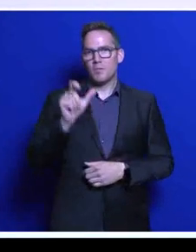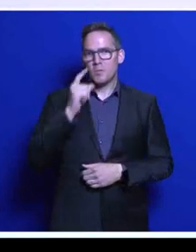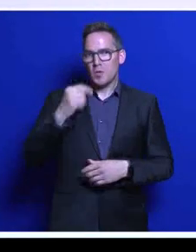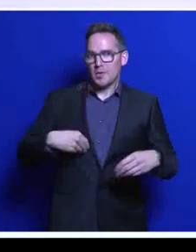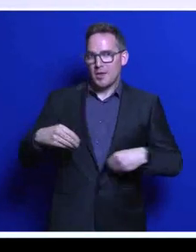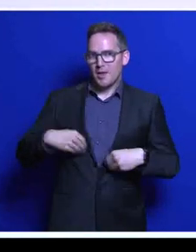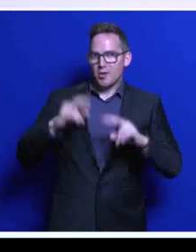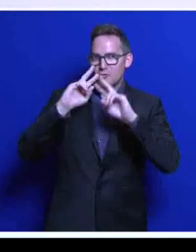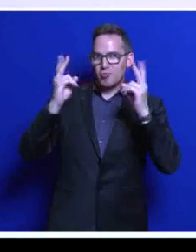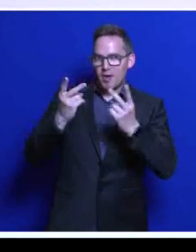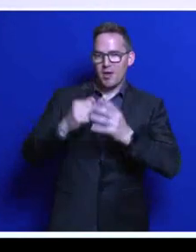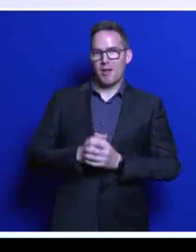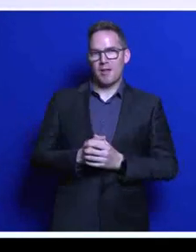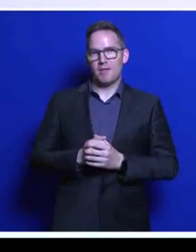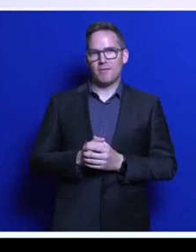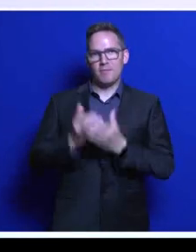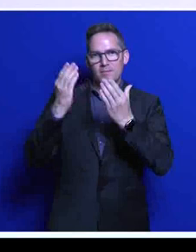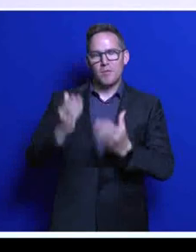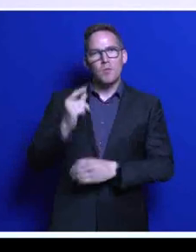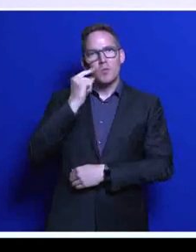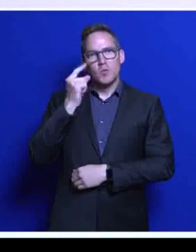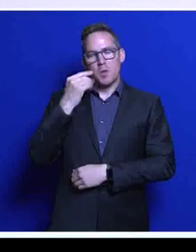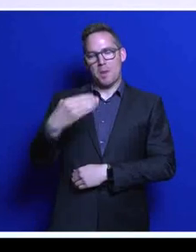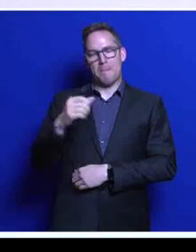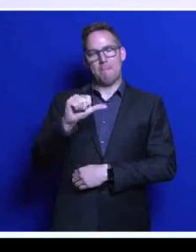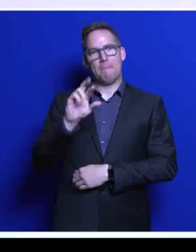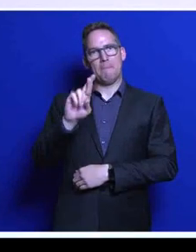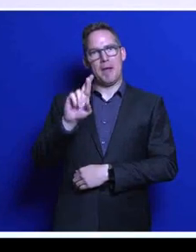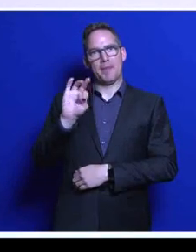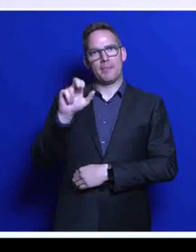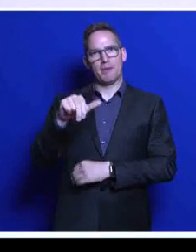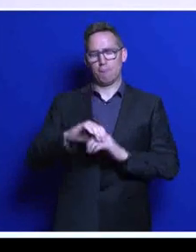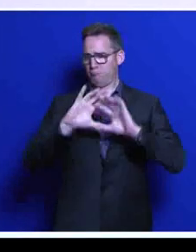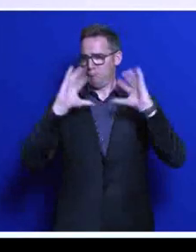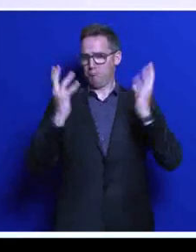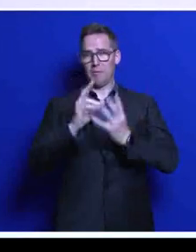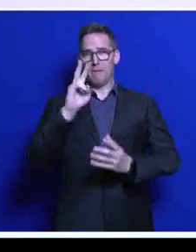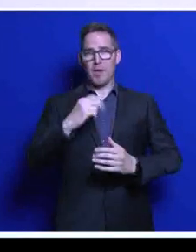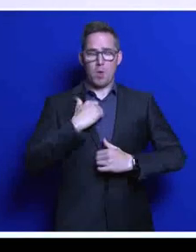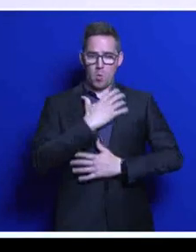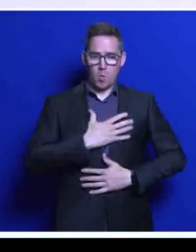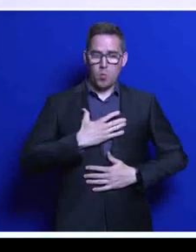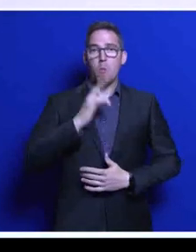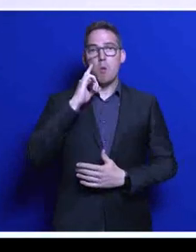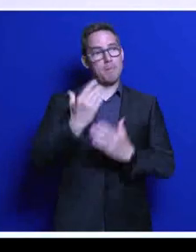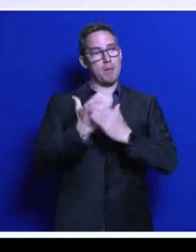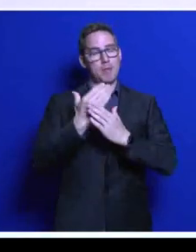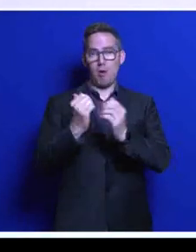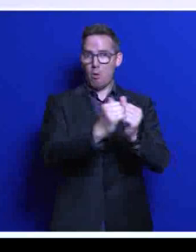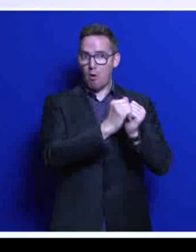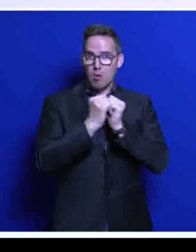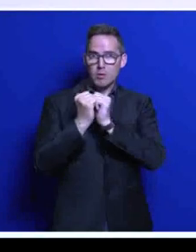Général, cher Laurent Saint-Martin, je suis très heureux d'ouvrir ce matin avec vous